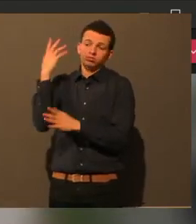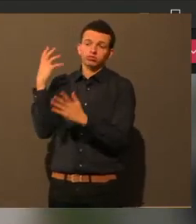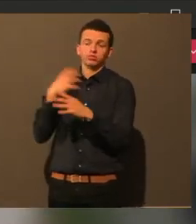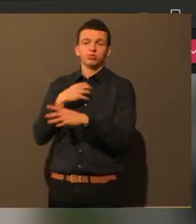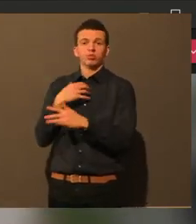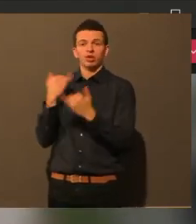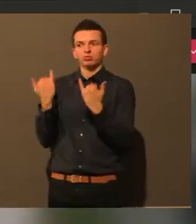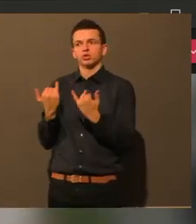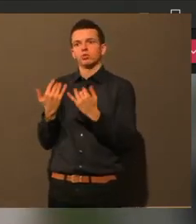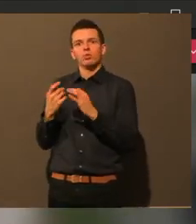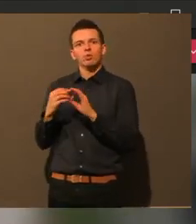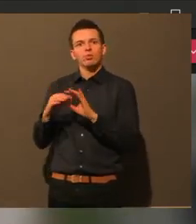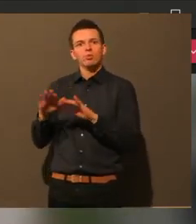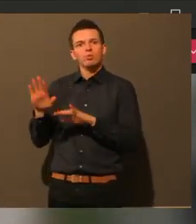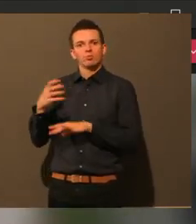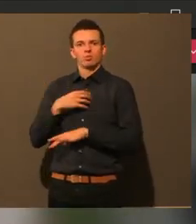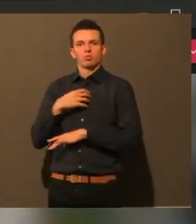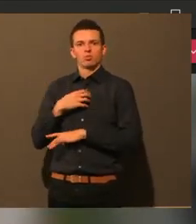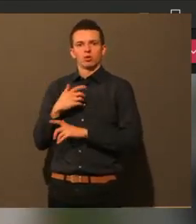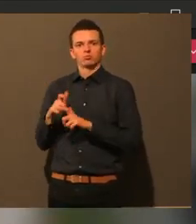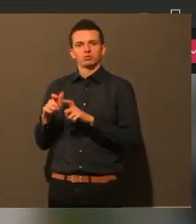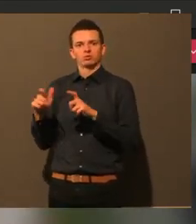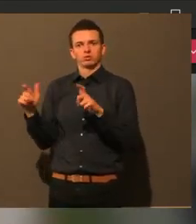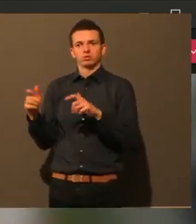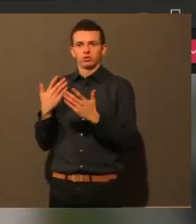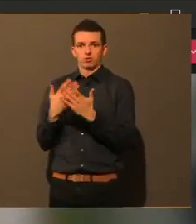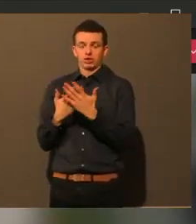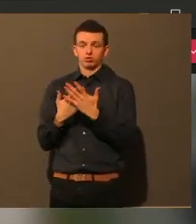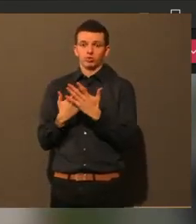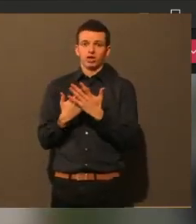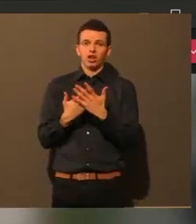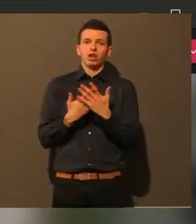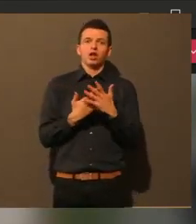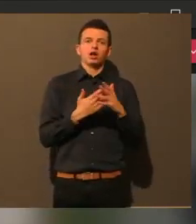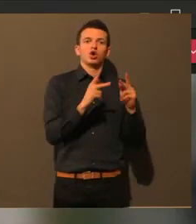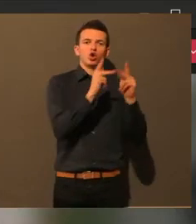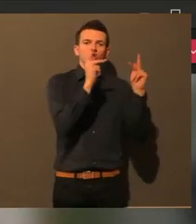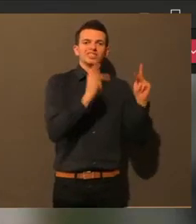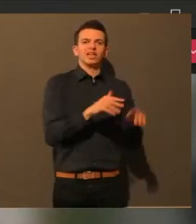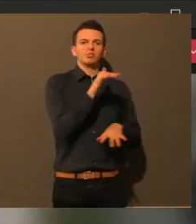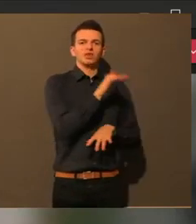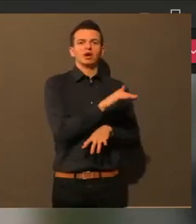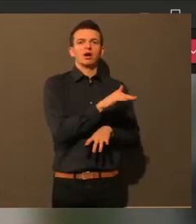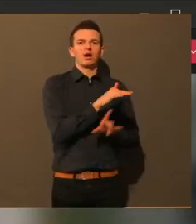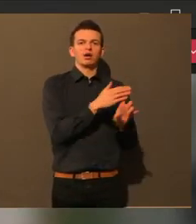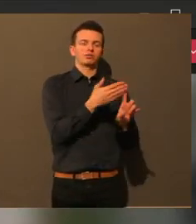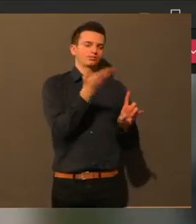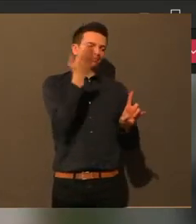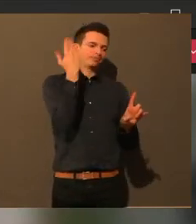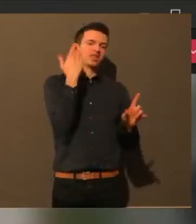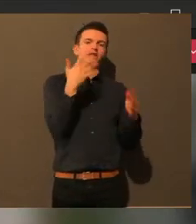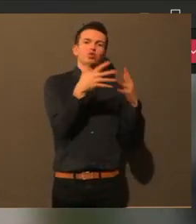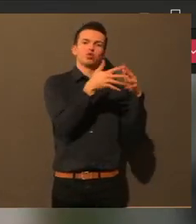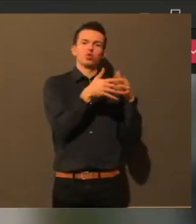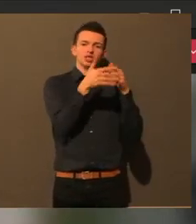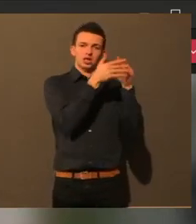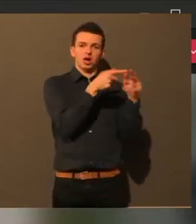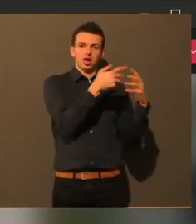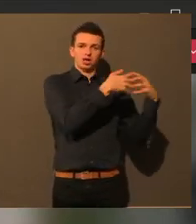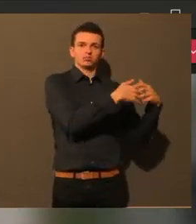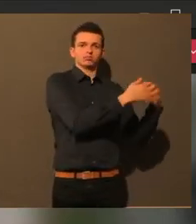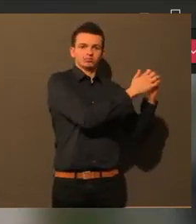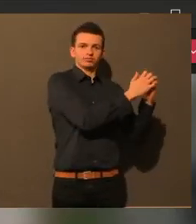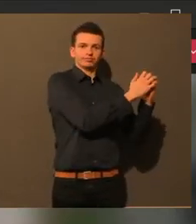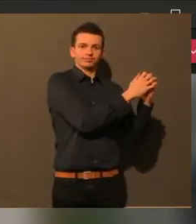gibt schon länger und wird auch schon in Deutschland angewandt. Und das nennt sich aufgeschobener Kaffee oder auf Englisch das